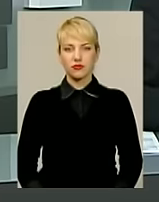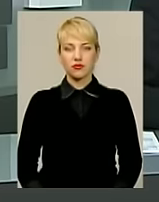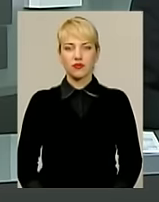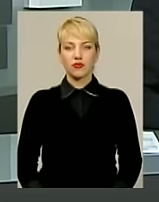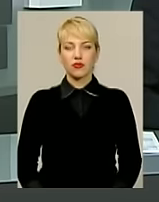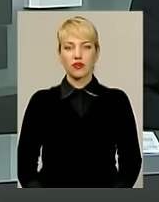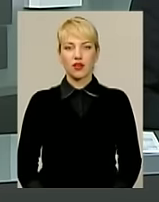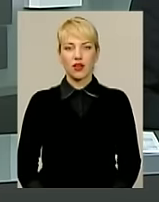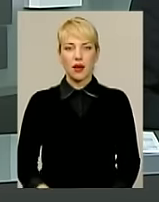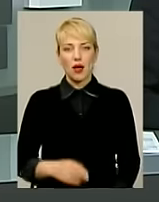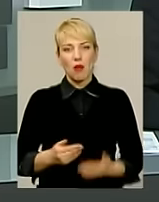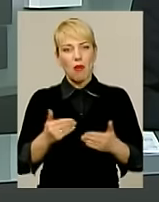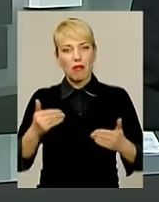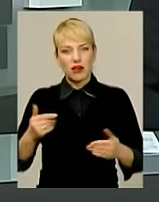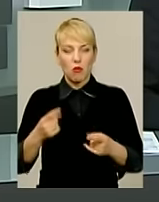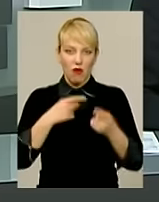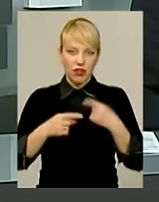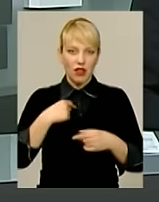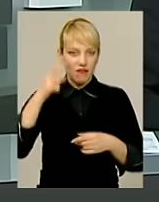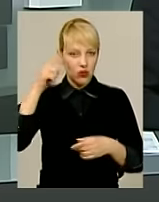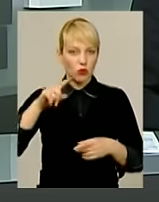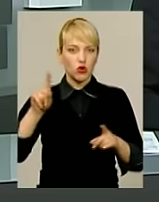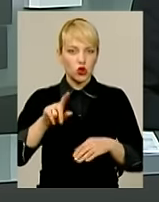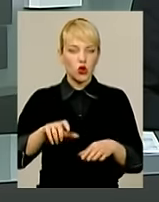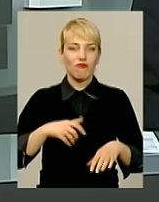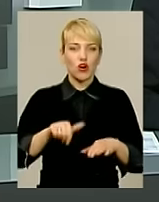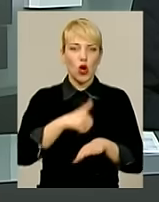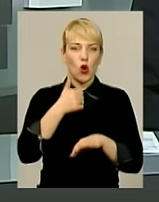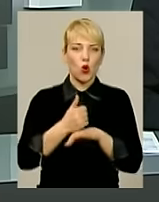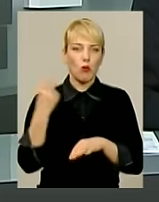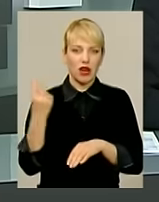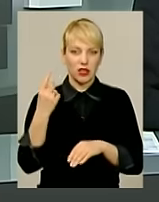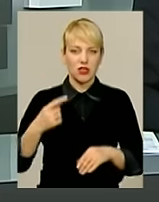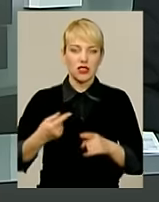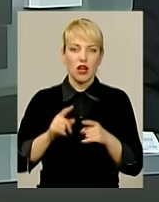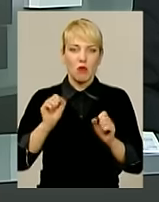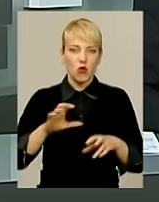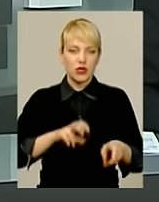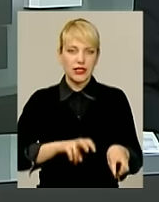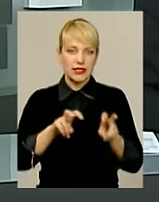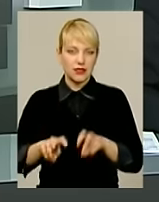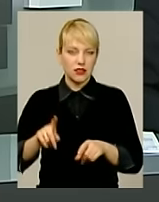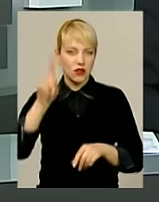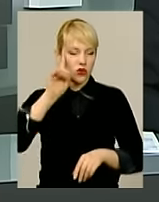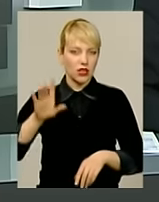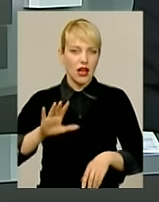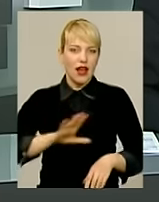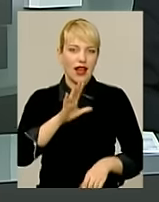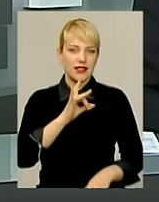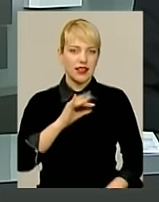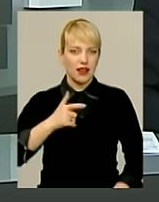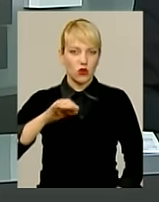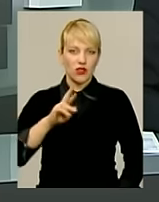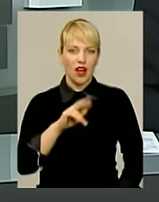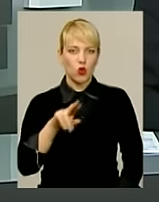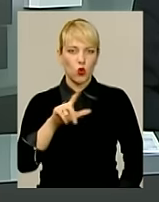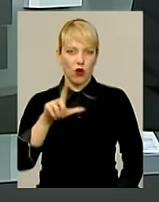Папірєднік повертається? Нам стало відомо, що в губернаторське крісло Хмельниччини знову може сісти одіозний екс-регіонал Василь